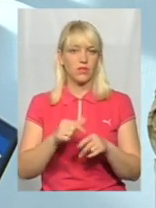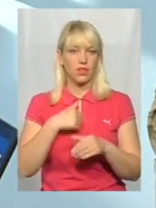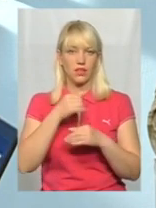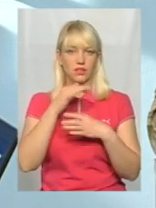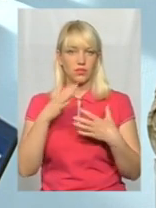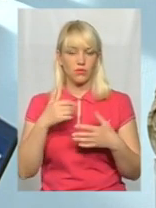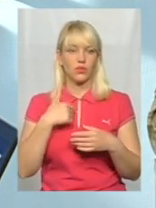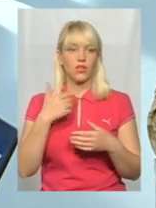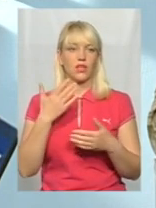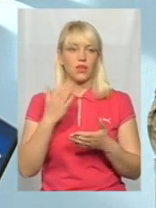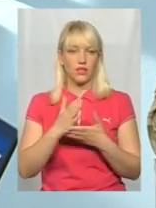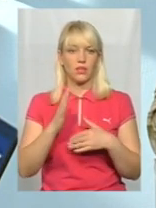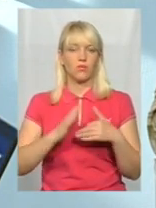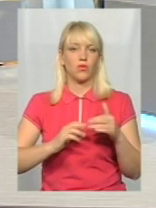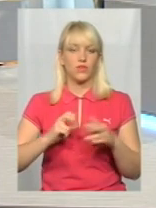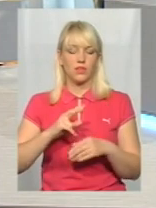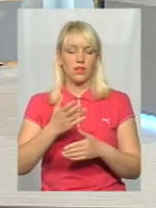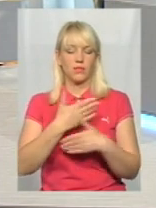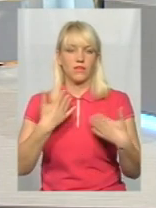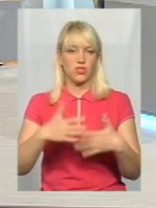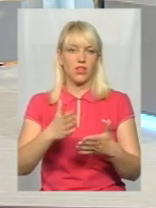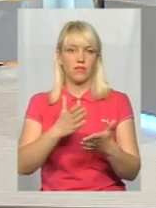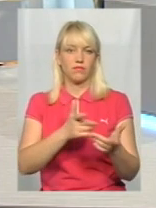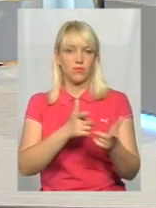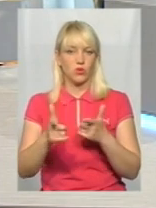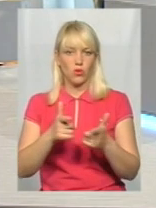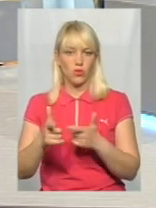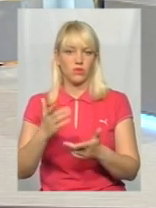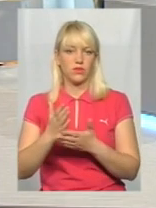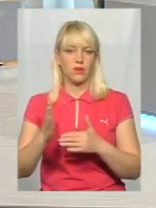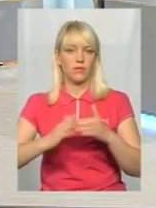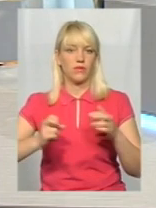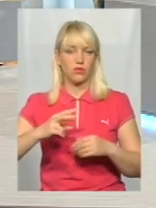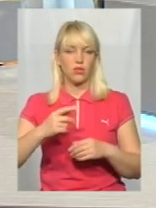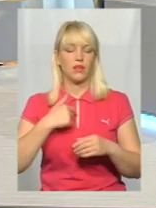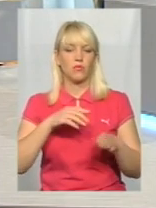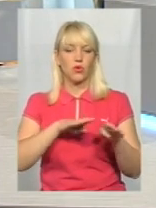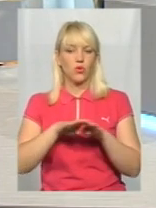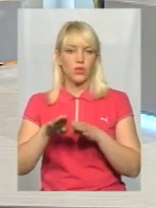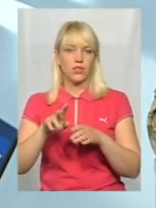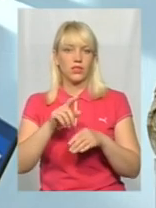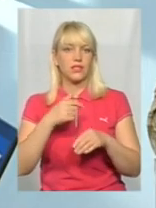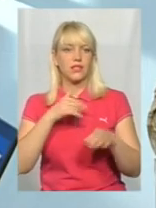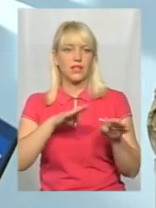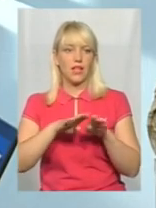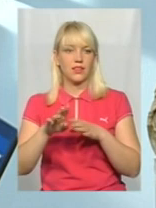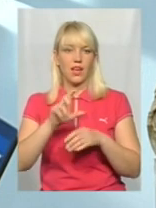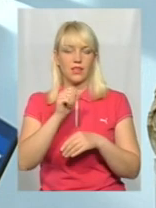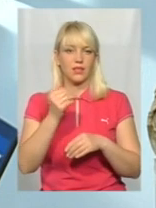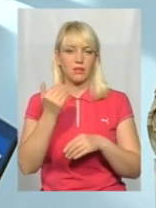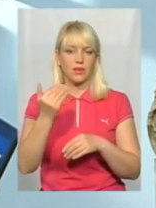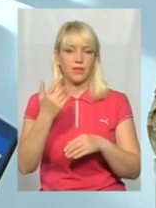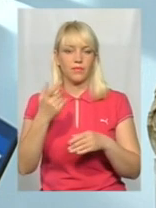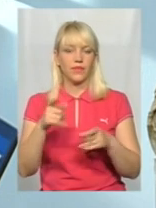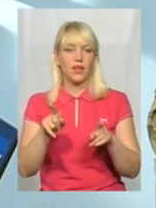розумієте, ми є професіоналами, ми вже є професіоналами, ми підготовлені за тими стандартами. Ви зрозумієте одне, що навіть ті